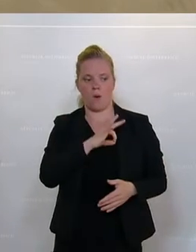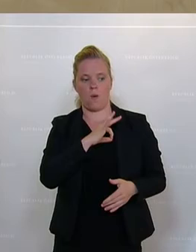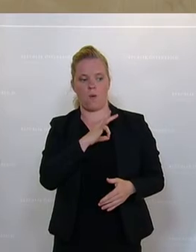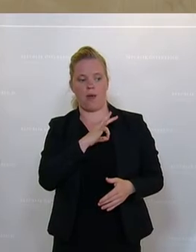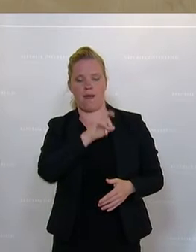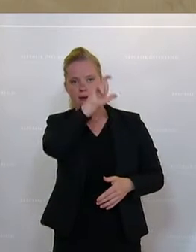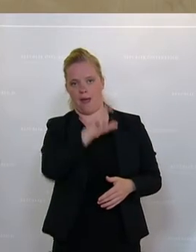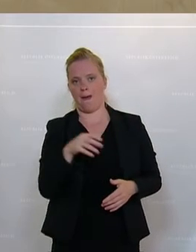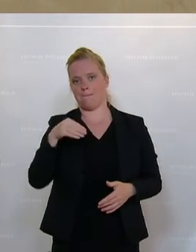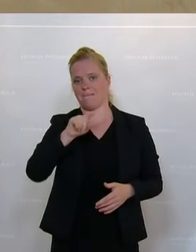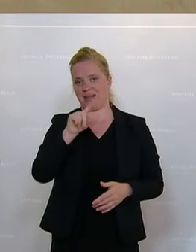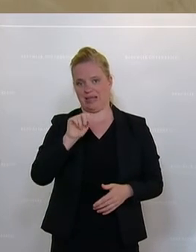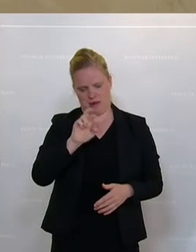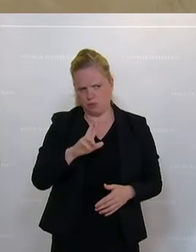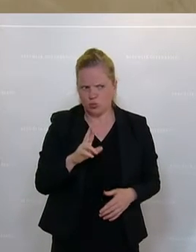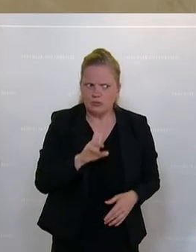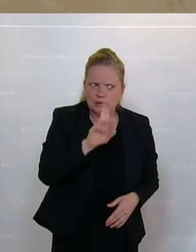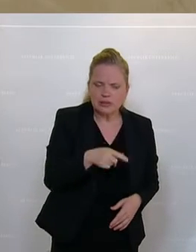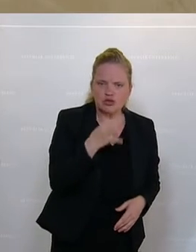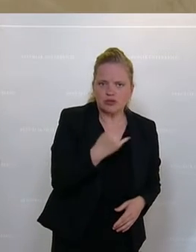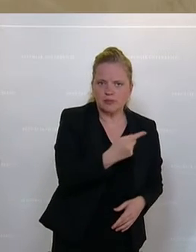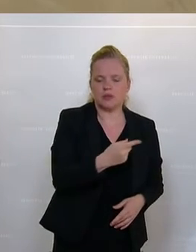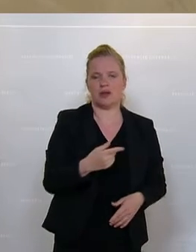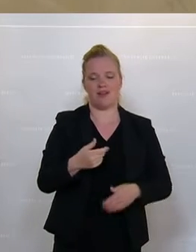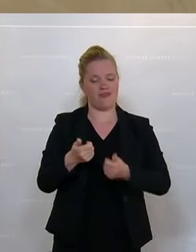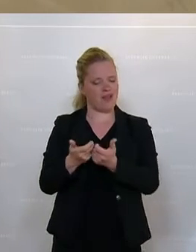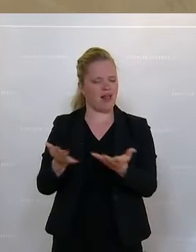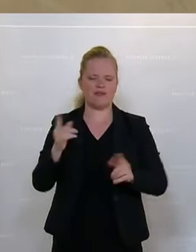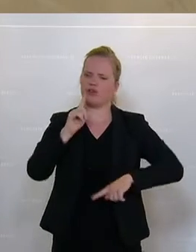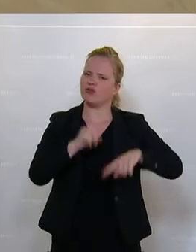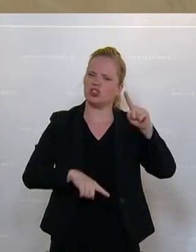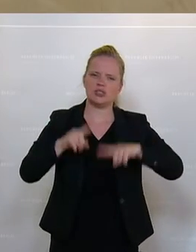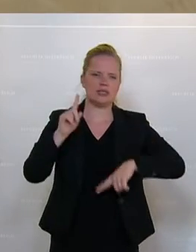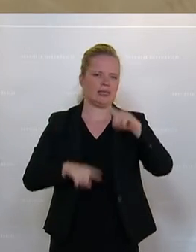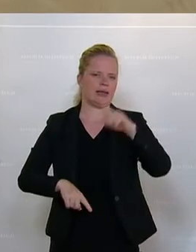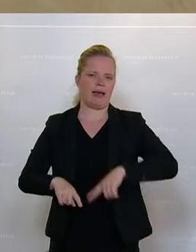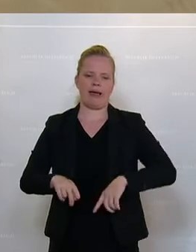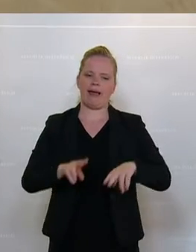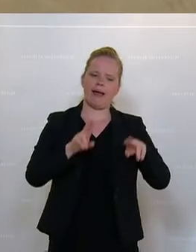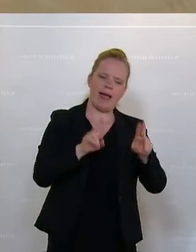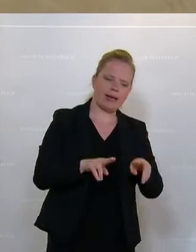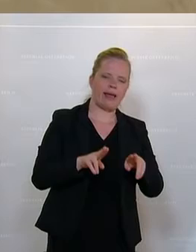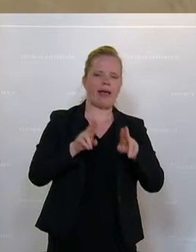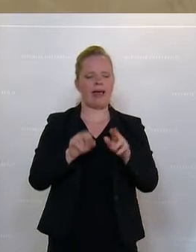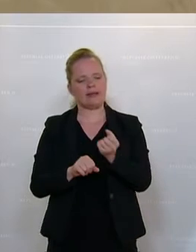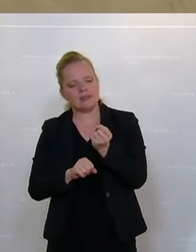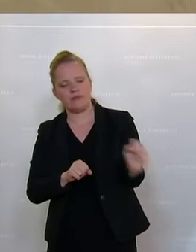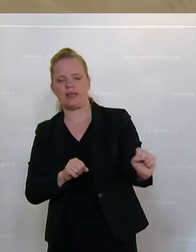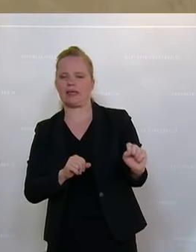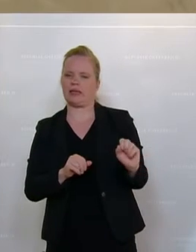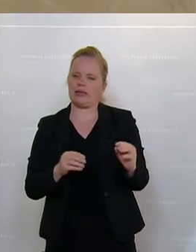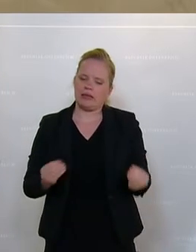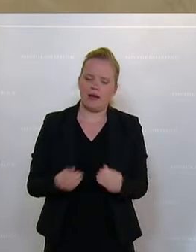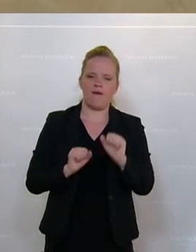Marzenetter jetzt recht geben, sondern es ist eine Vielfalt von verschiedenen rechtlichen, rechtswidrigen Übertretungen,